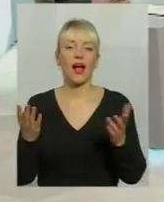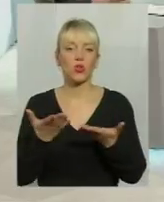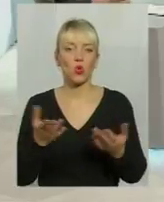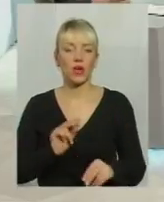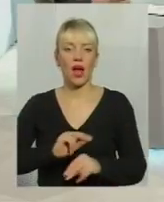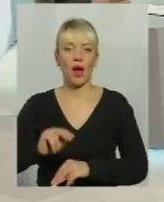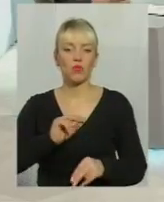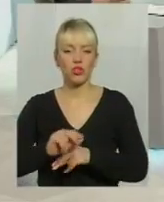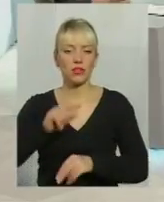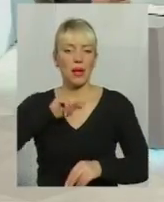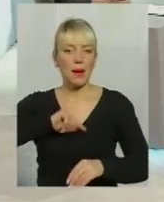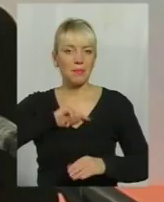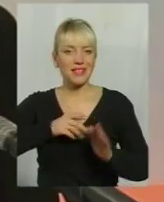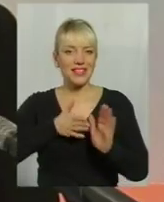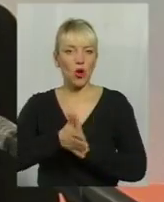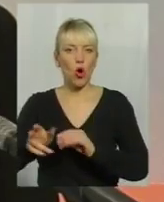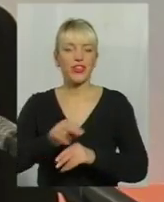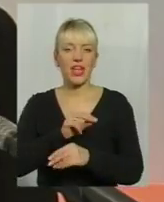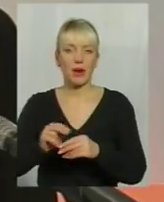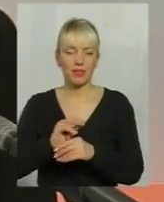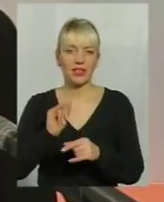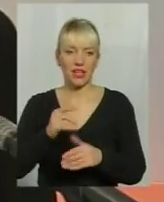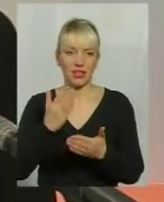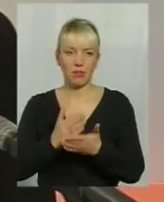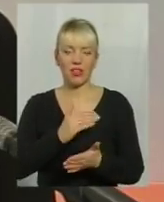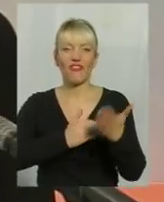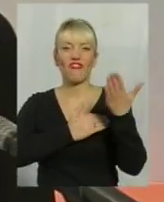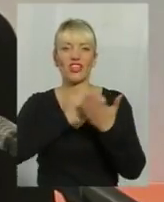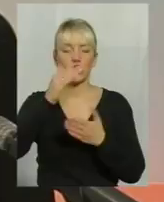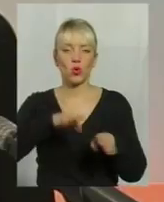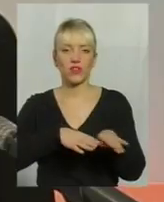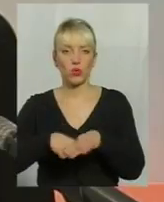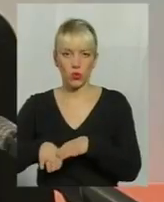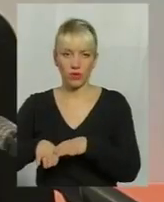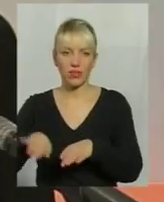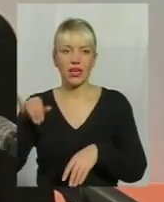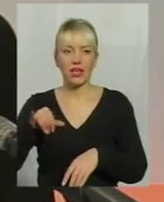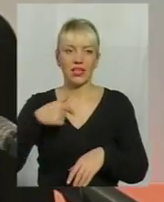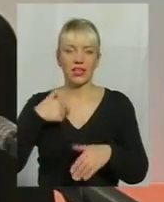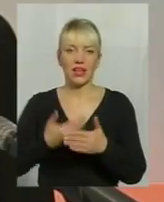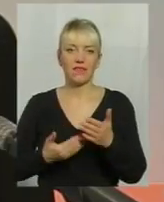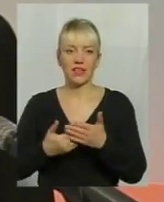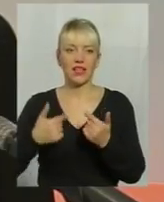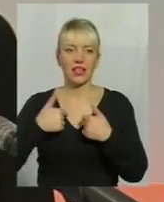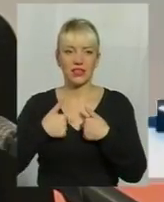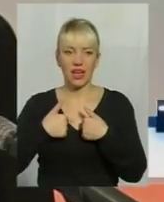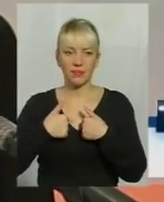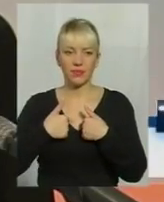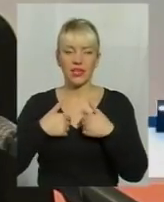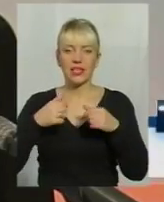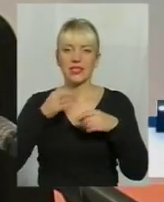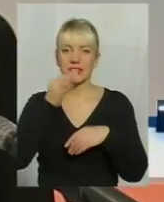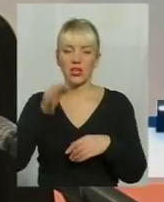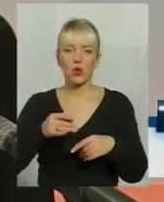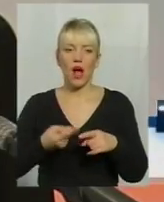психотерапії, і вони мають достаточний високий уровень. І, наверное, я отнесу, ну, щас скажу о